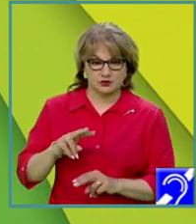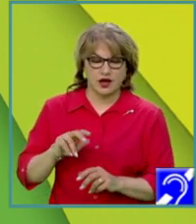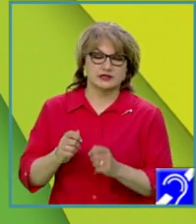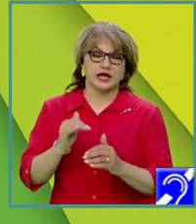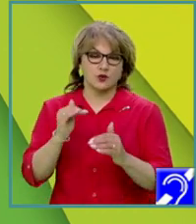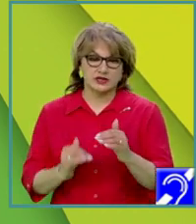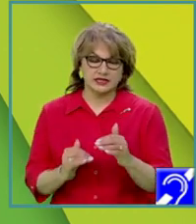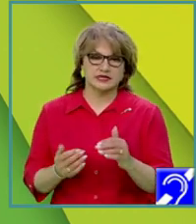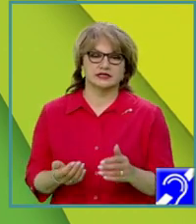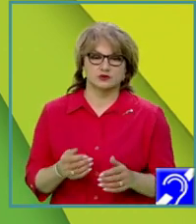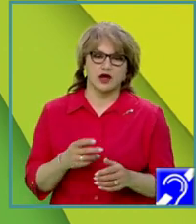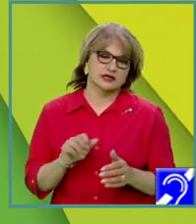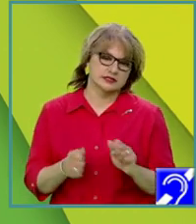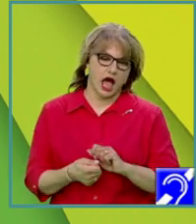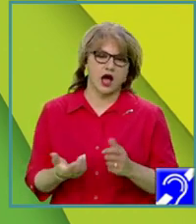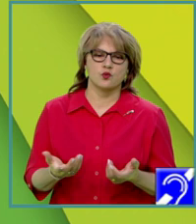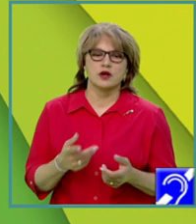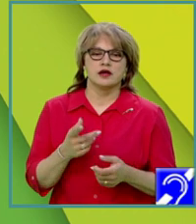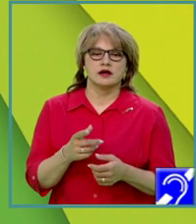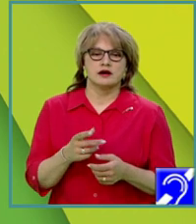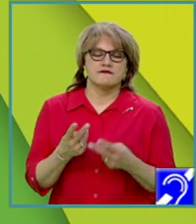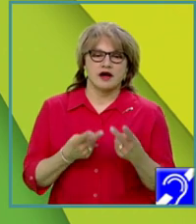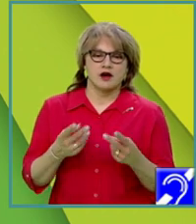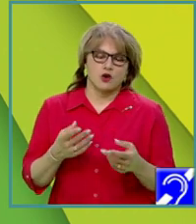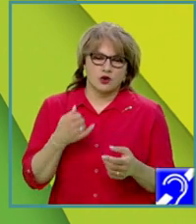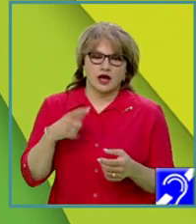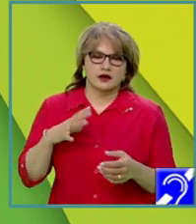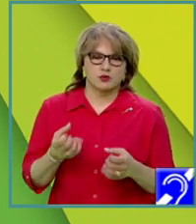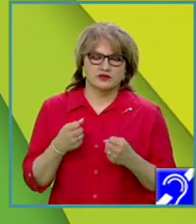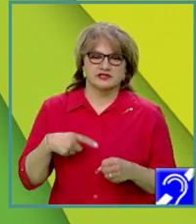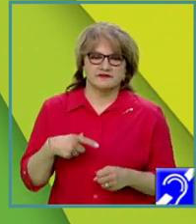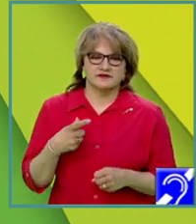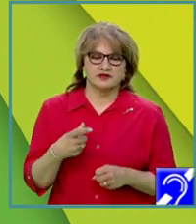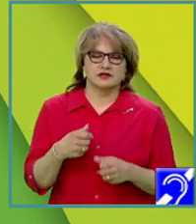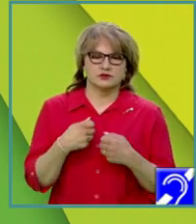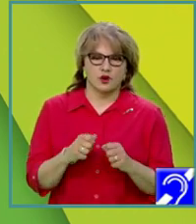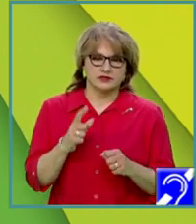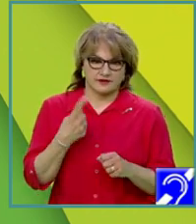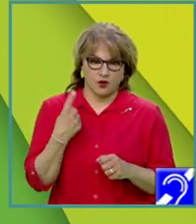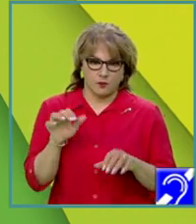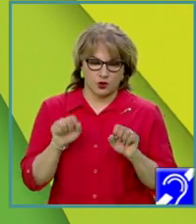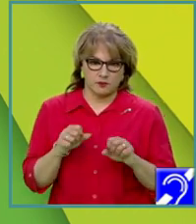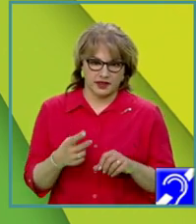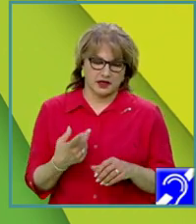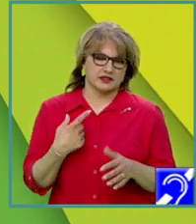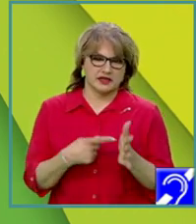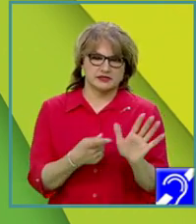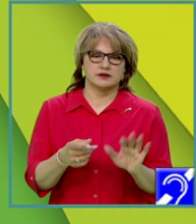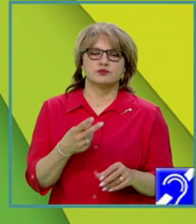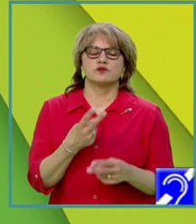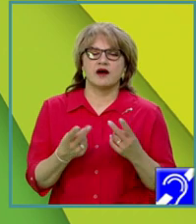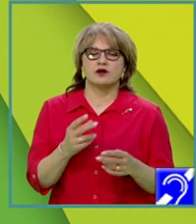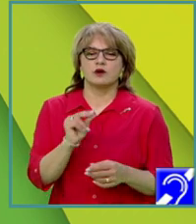descrescătoare? Sau valori care pot fi toate valorile având o anumită proprietate? Cum ar fi valori pare,